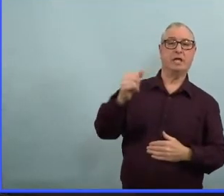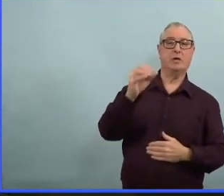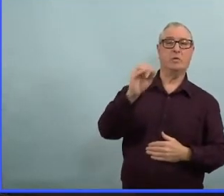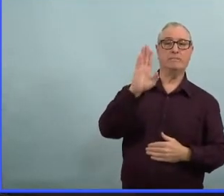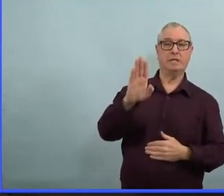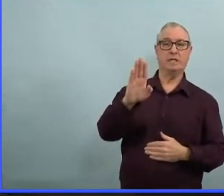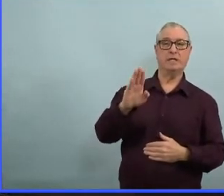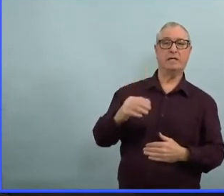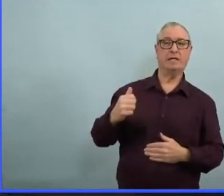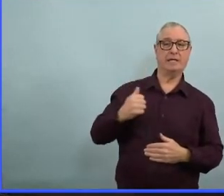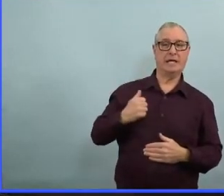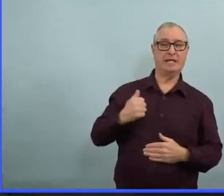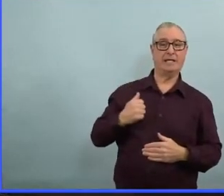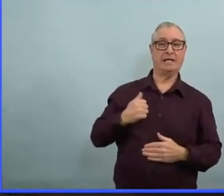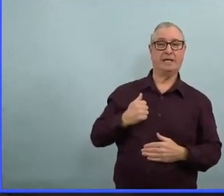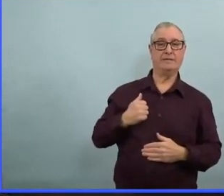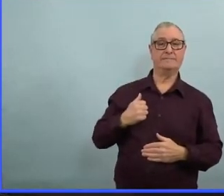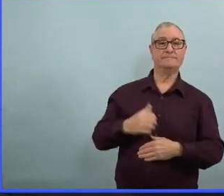Bonjour.